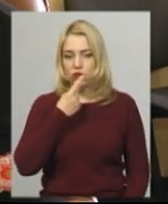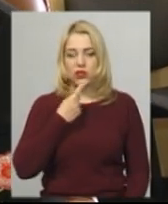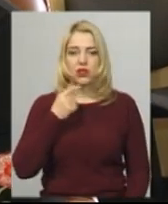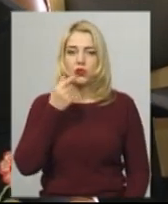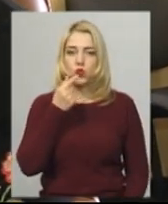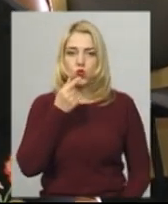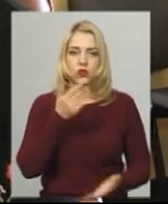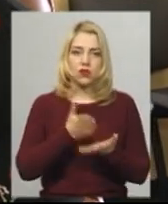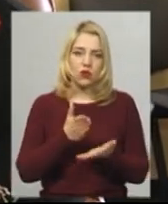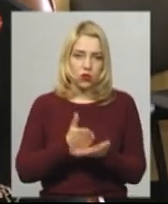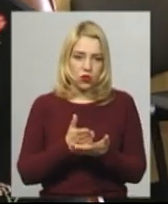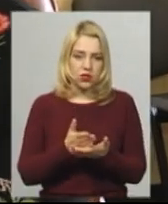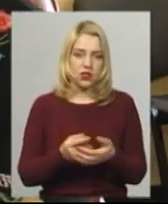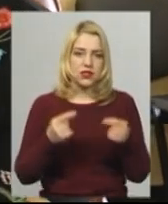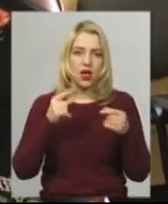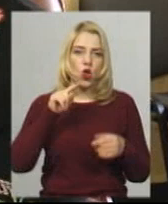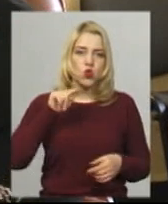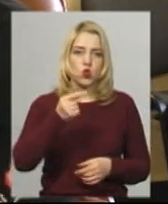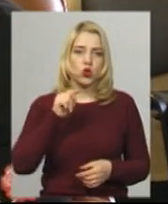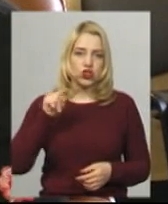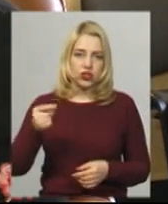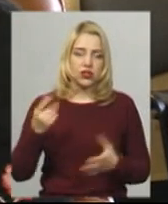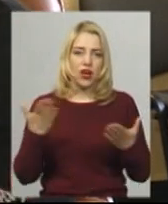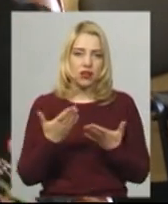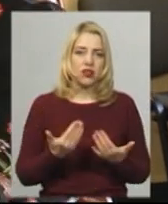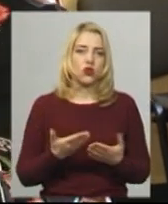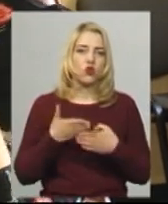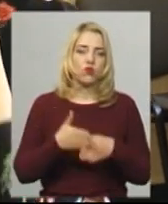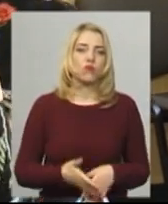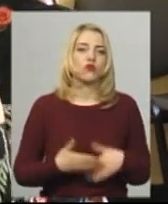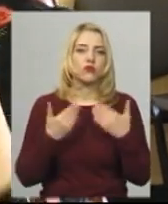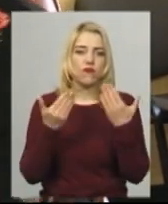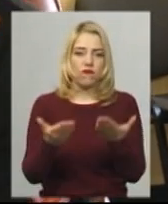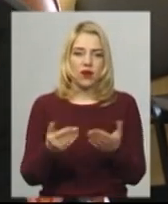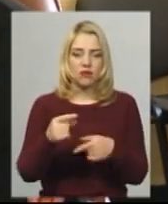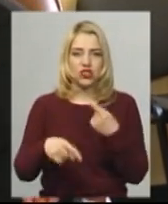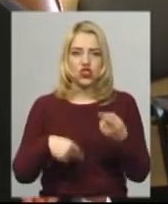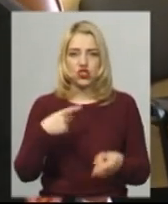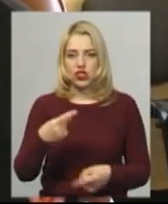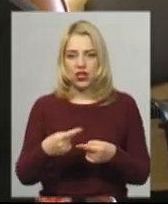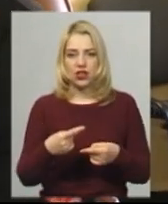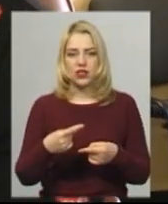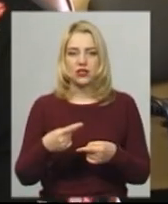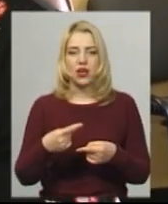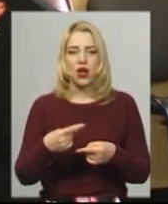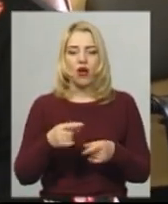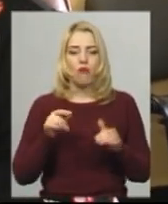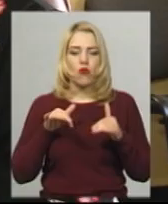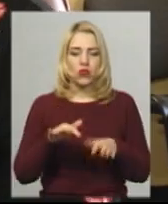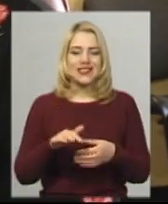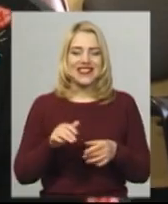знаходяться певні точки, які допоможуть вам через процеси дії на пам'ять,